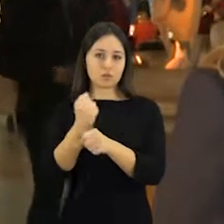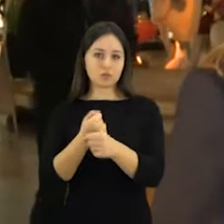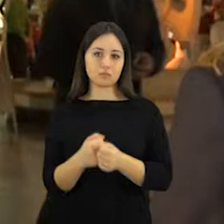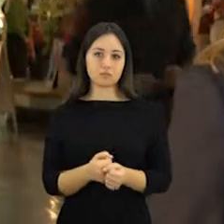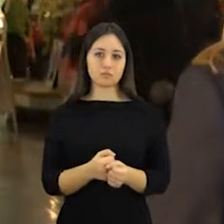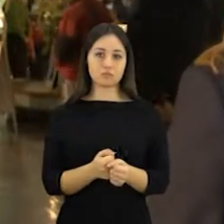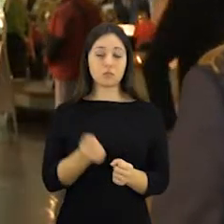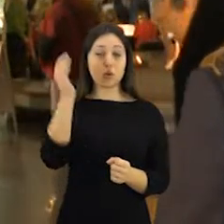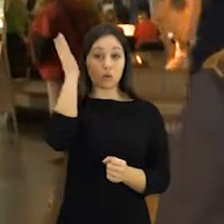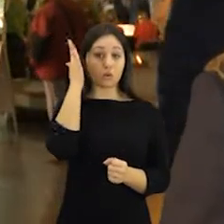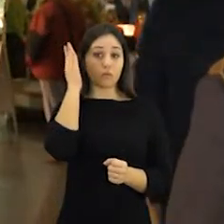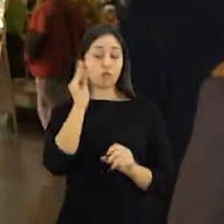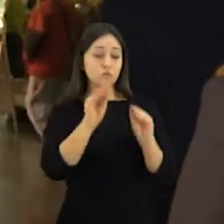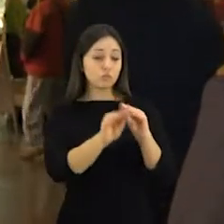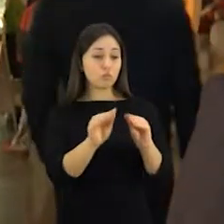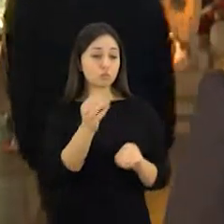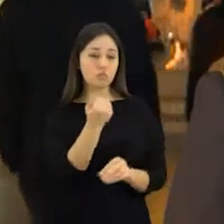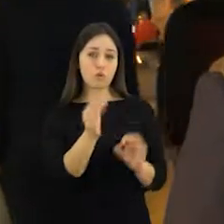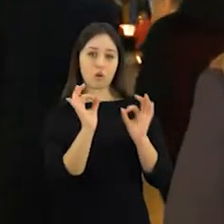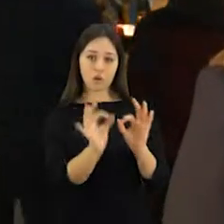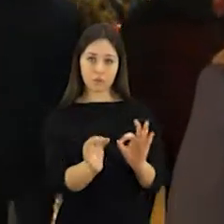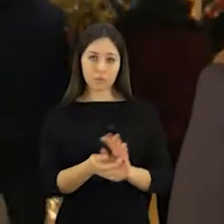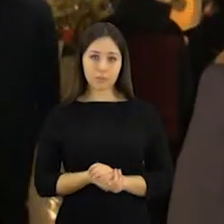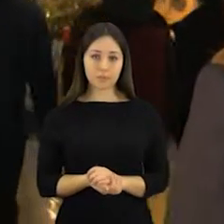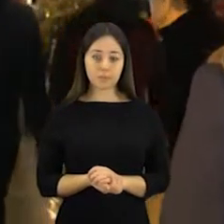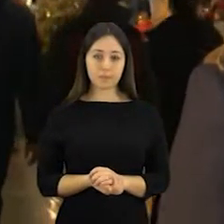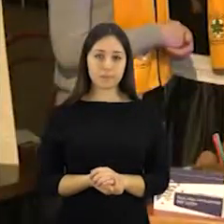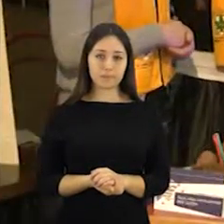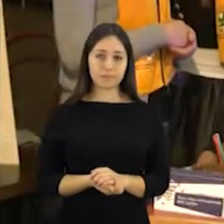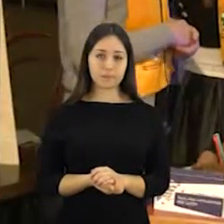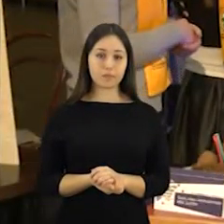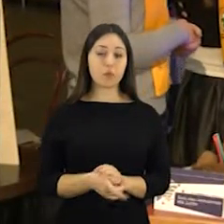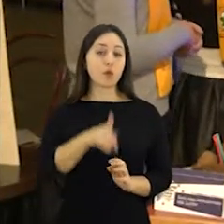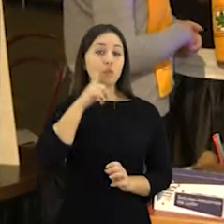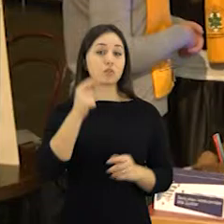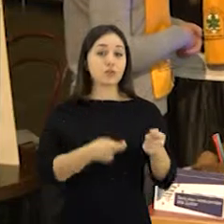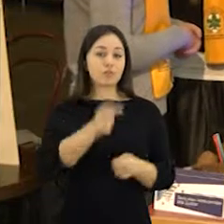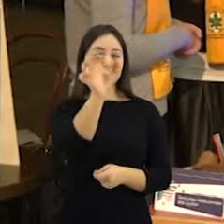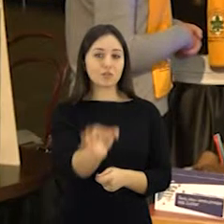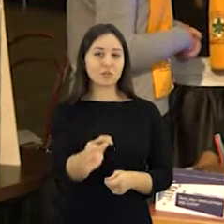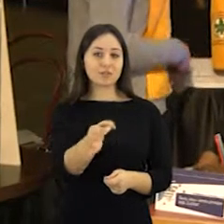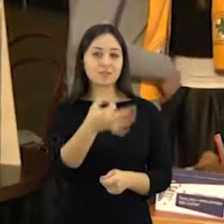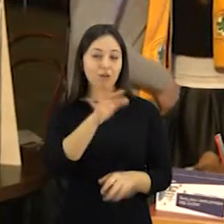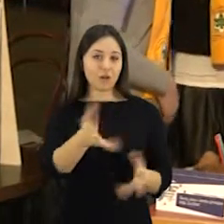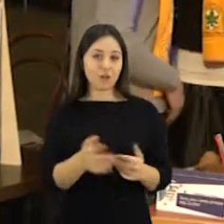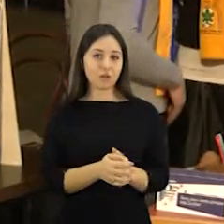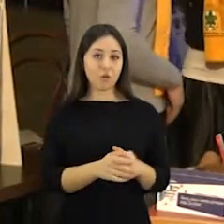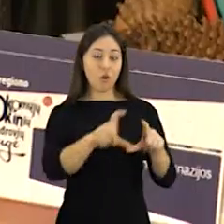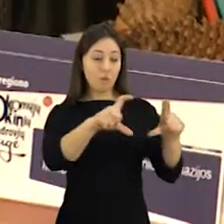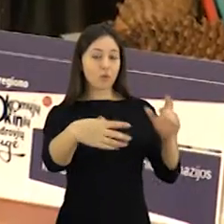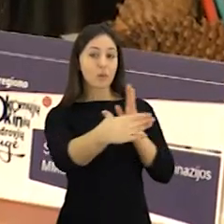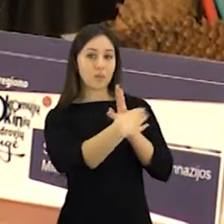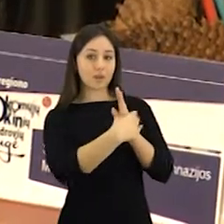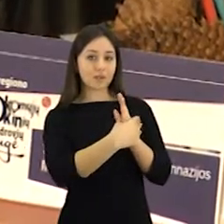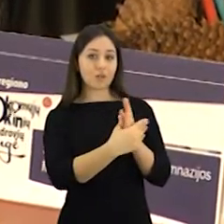praktiškai. Ir mano manimu tai yra pats geriausias mokymas. Kiesa patys jaunieji verslininkai pripažįsta, kad be mokyklos